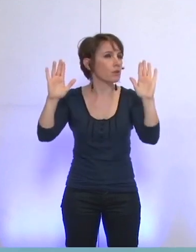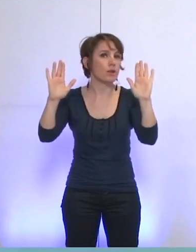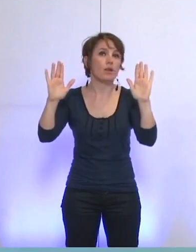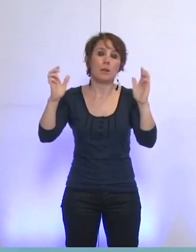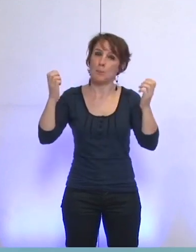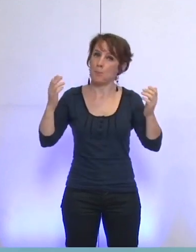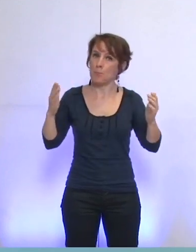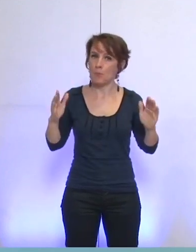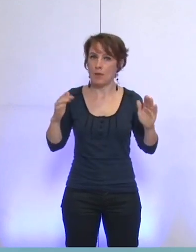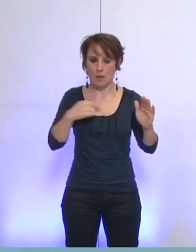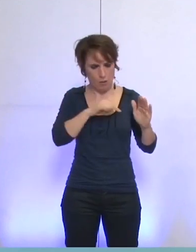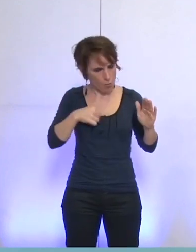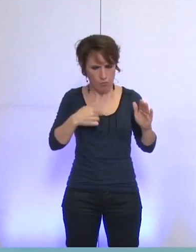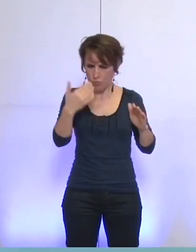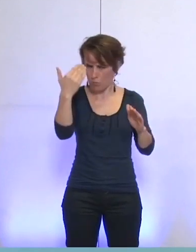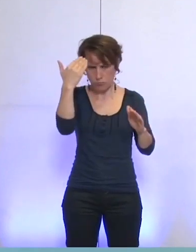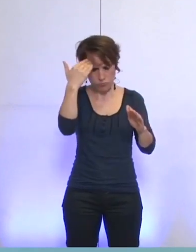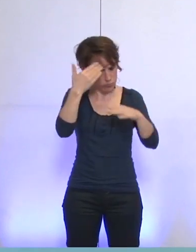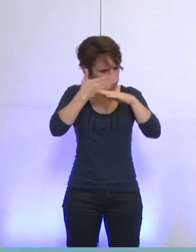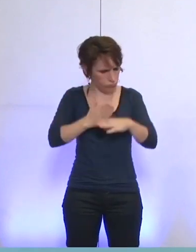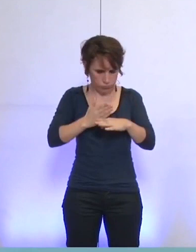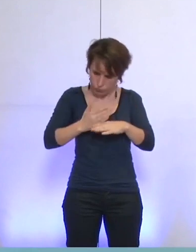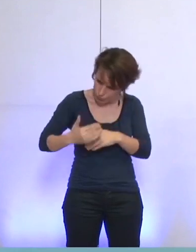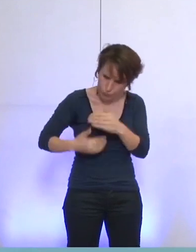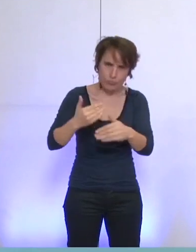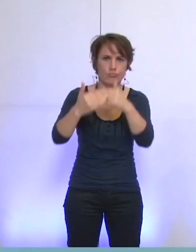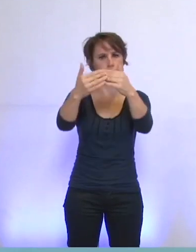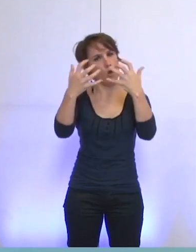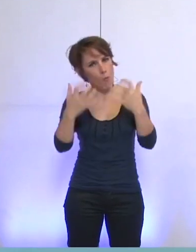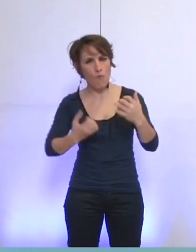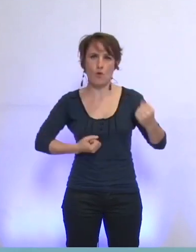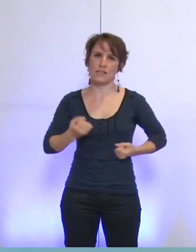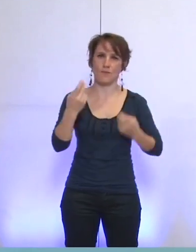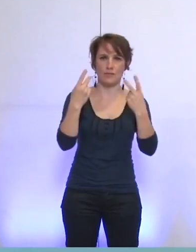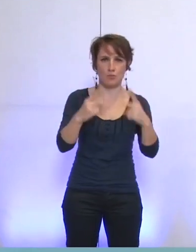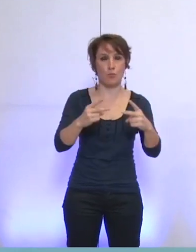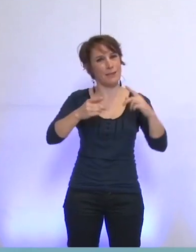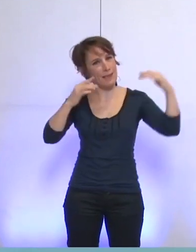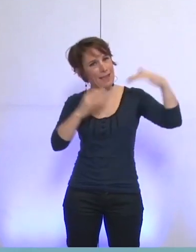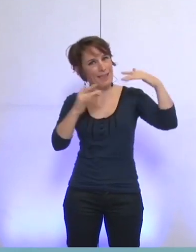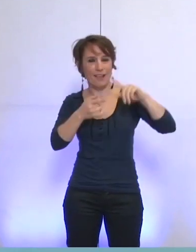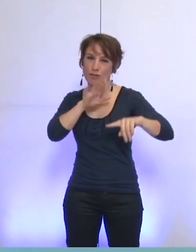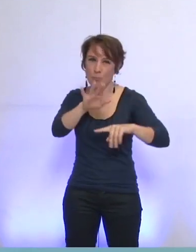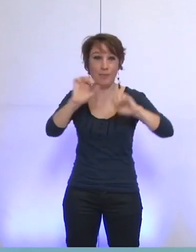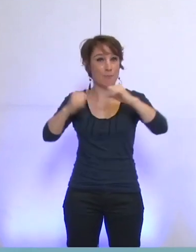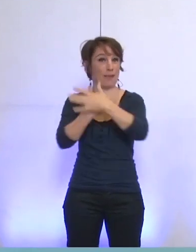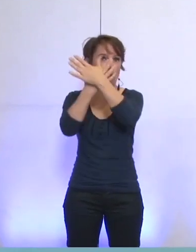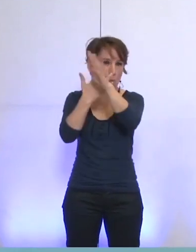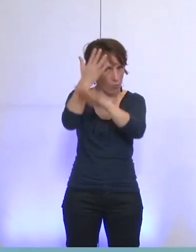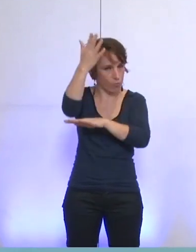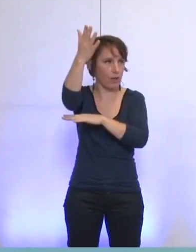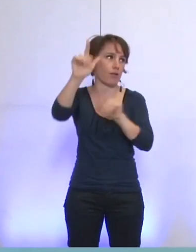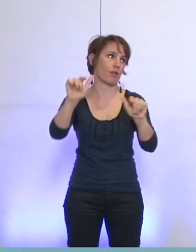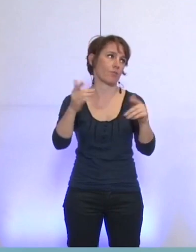état d'esprit que nous avançons pour faire un service public de l'énergie à l'espace métropolitain. Et c dans ce cadre-là également